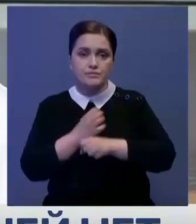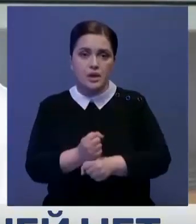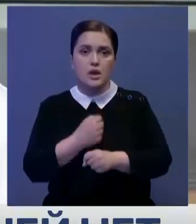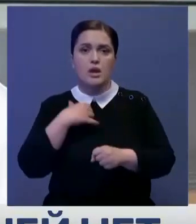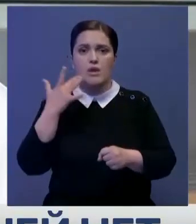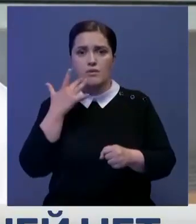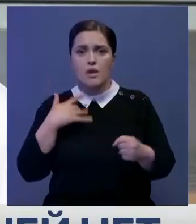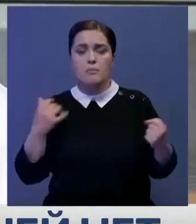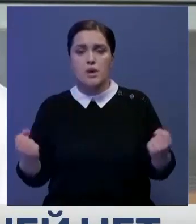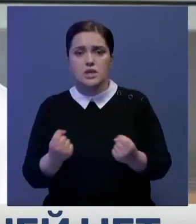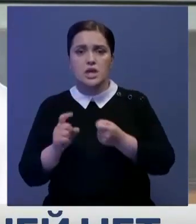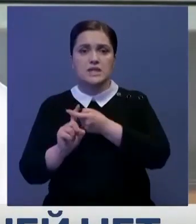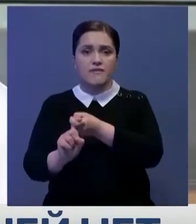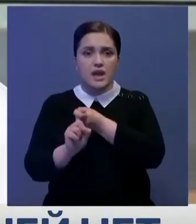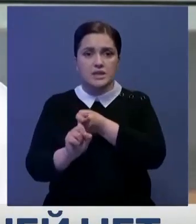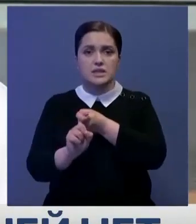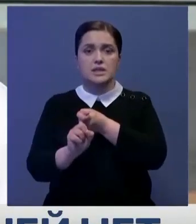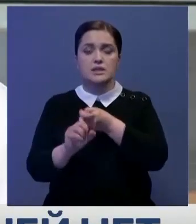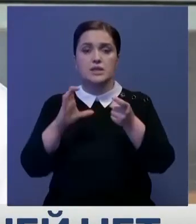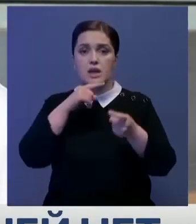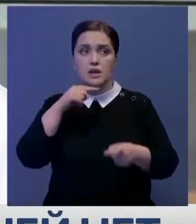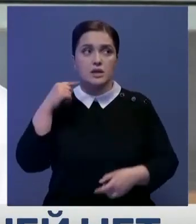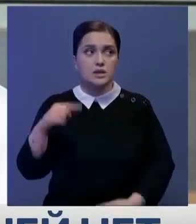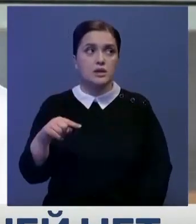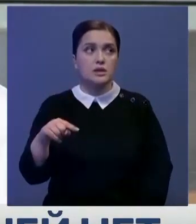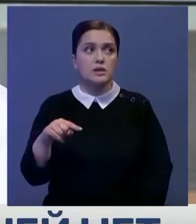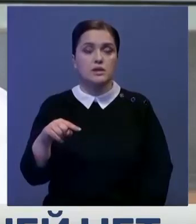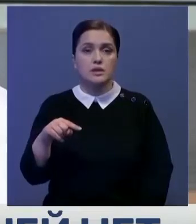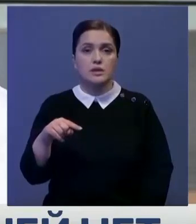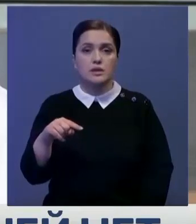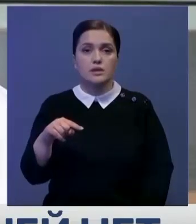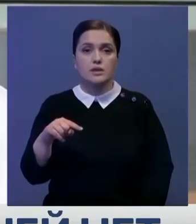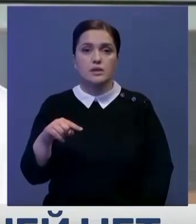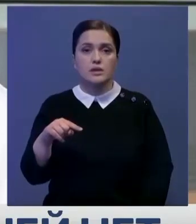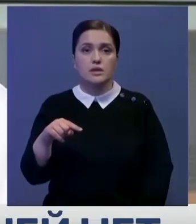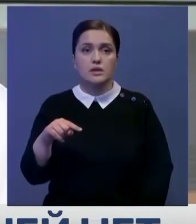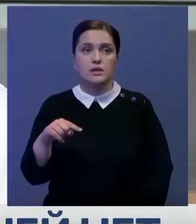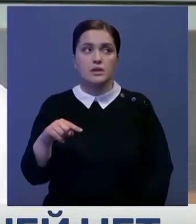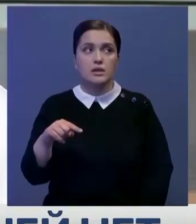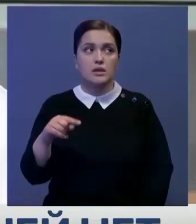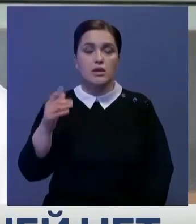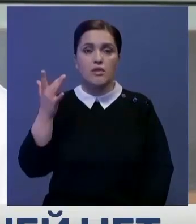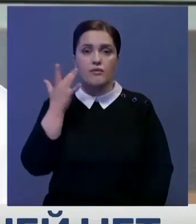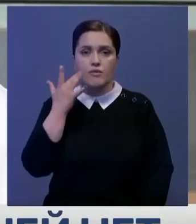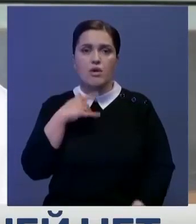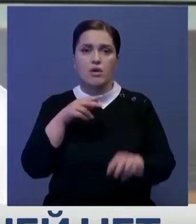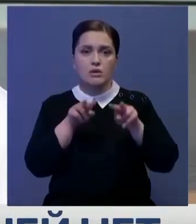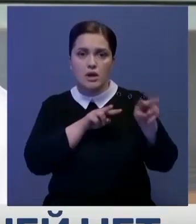поддерживаем связь, контакты с российскими коллегами и держим на контроле